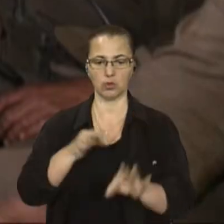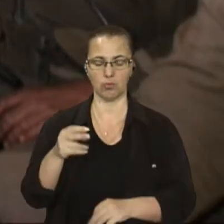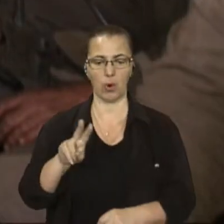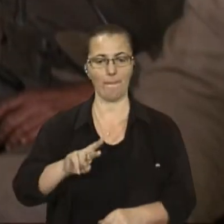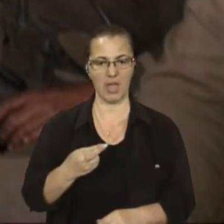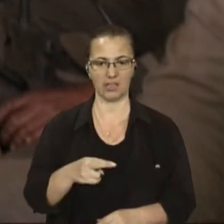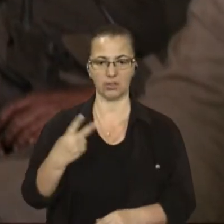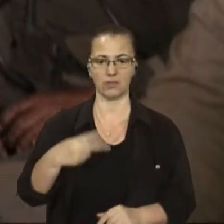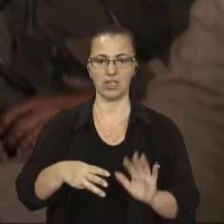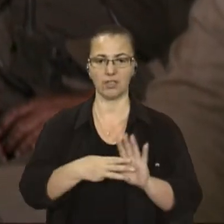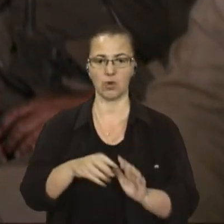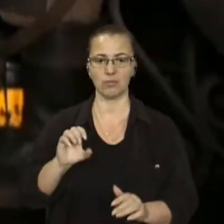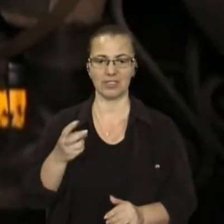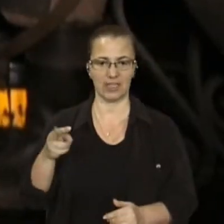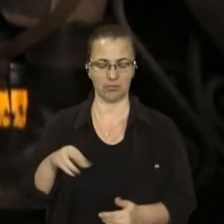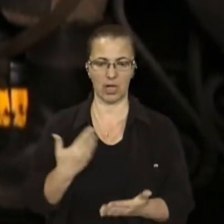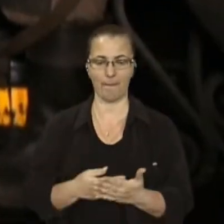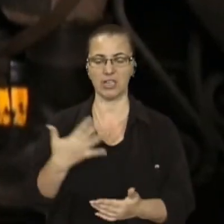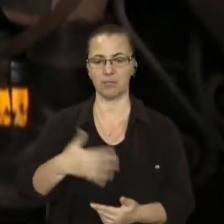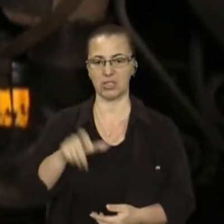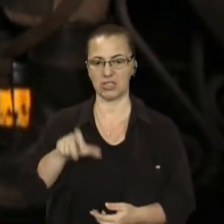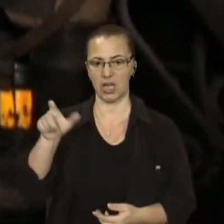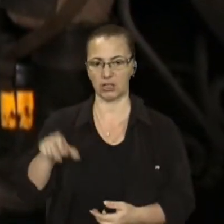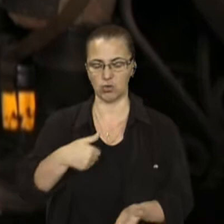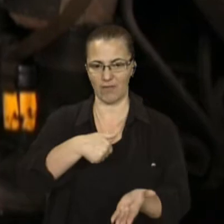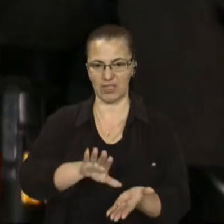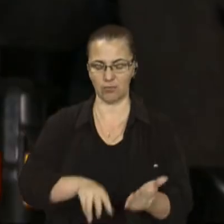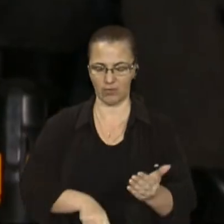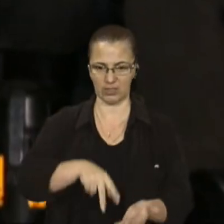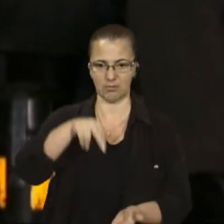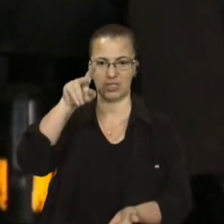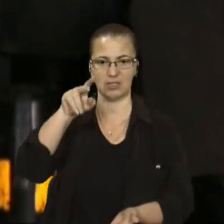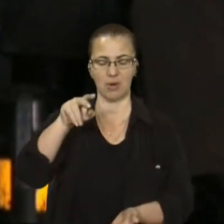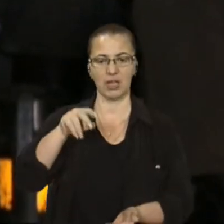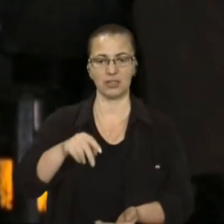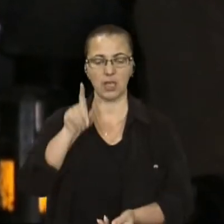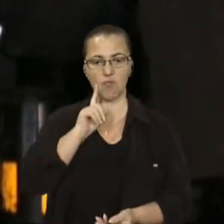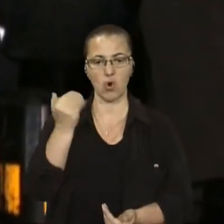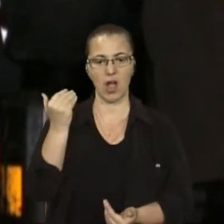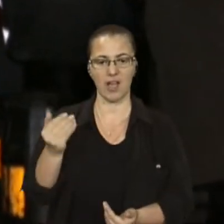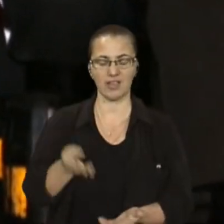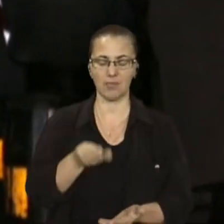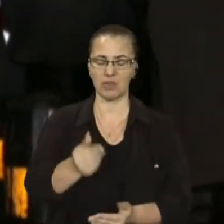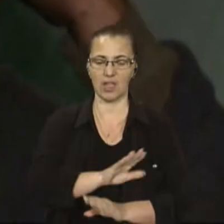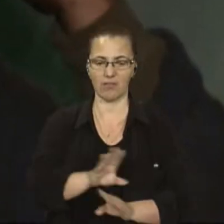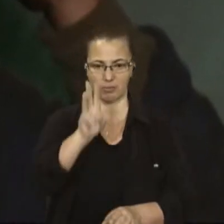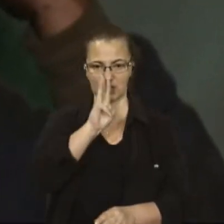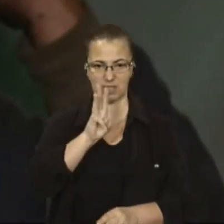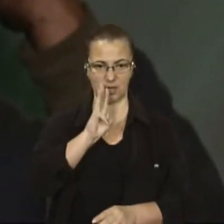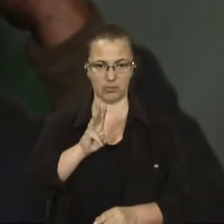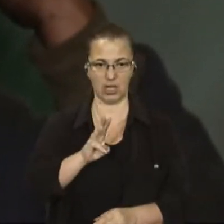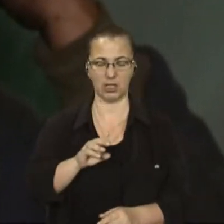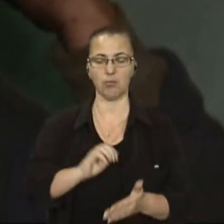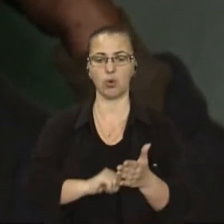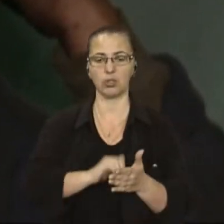серпня майже 50 гірників відмовились підніматися із шахти на поверхню, допоки їм не виплатять зарплату. Через